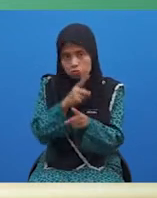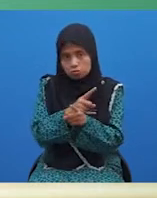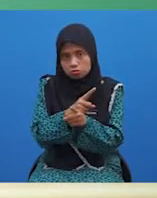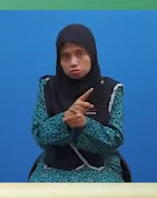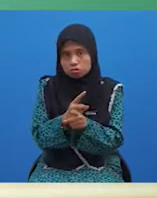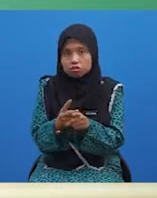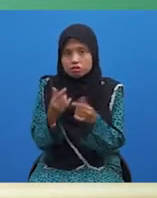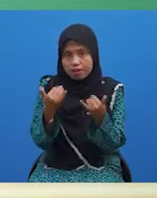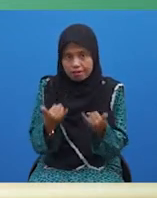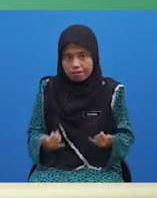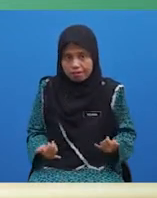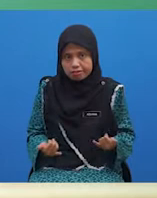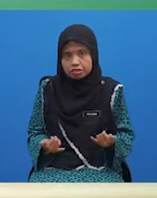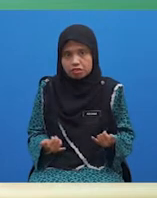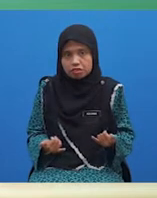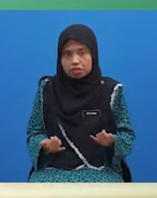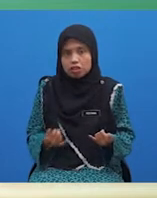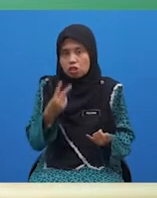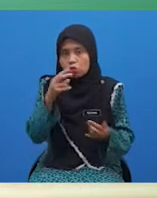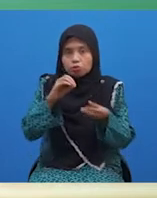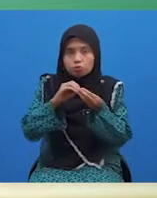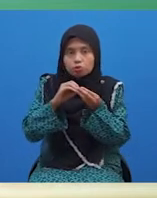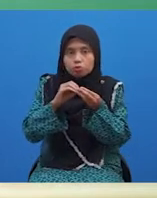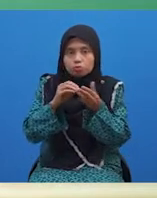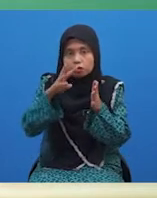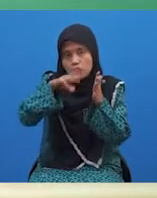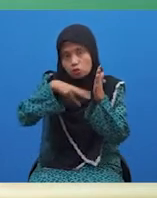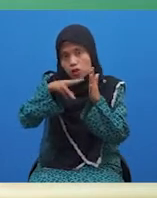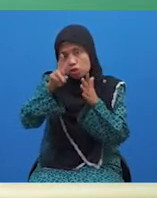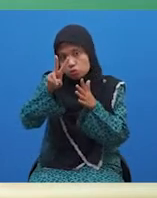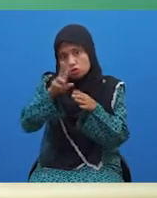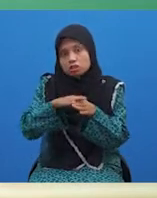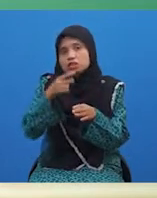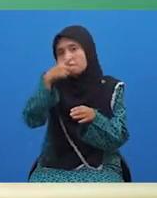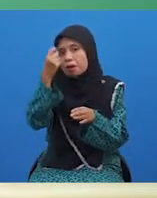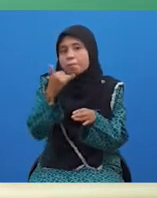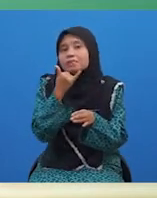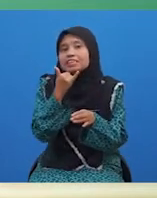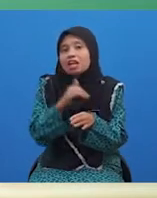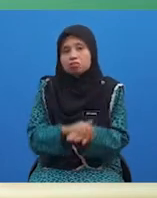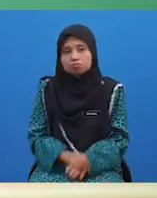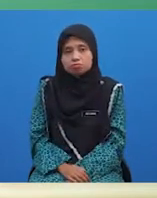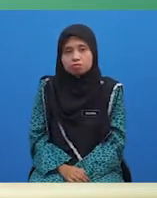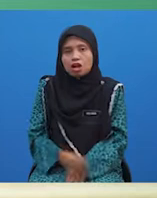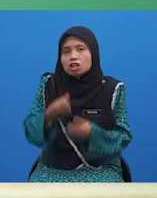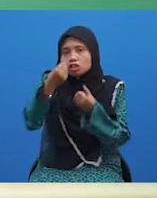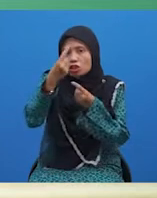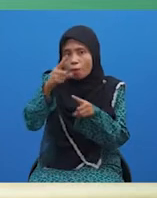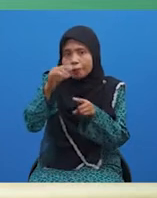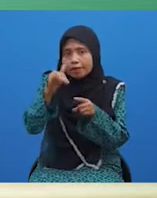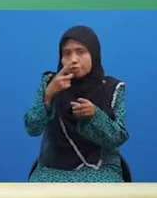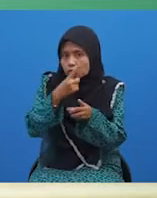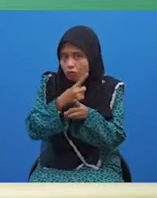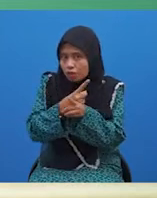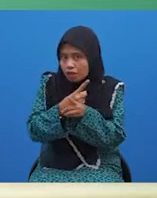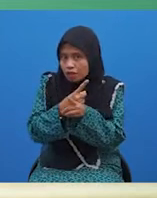Sekarang, pelajar rujuk pula ruangan kedua, bahagian sebab kesalahan. Jawapan yang